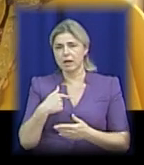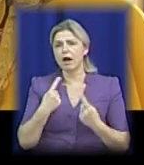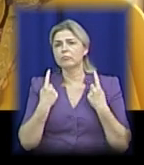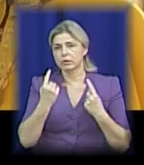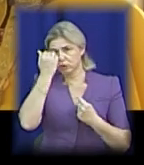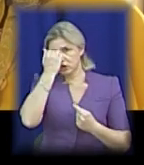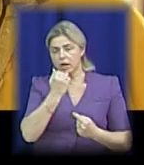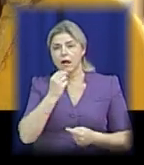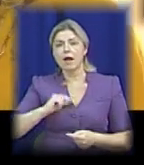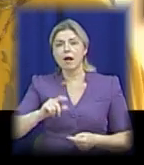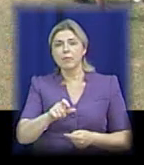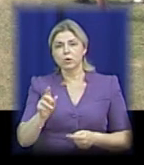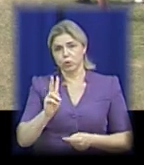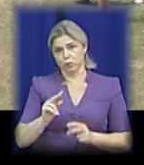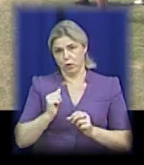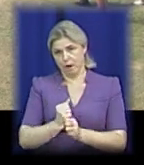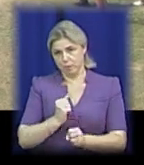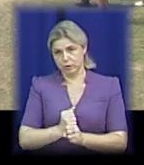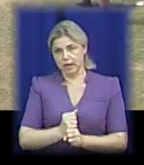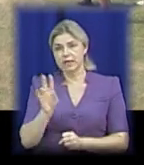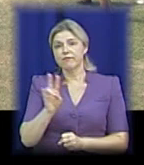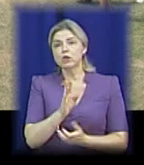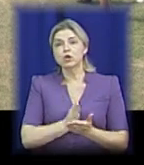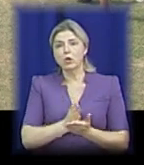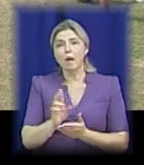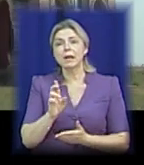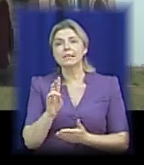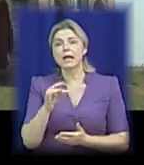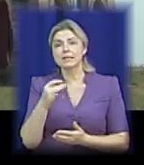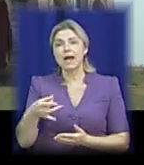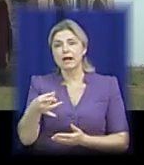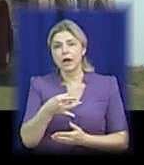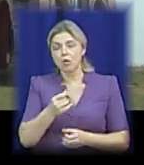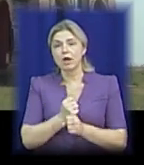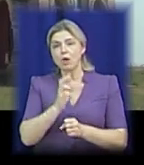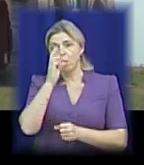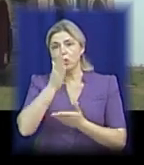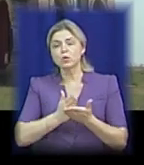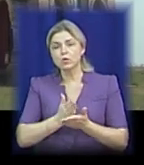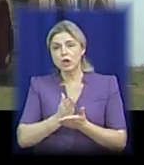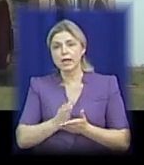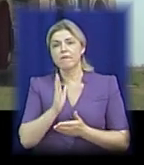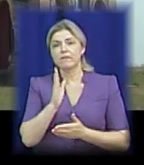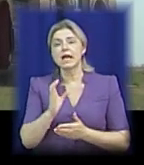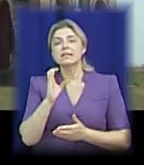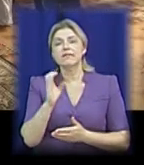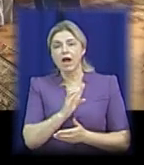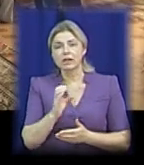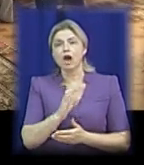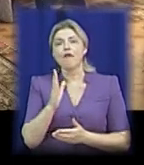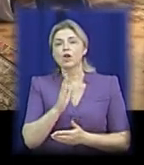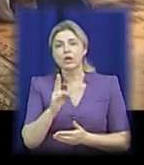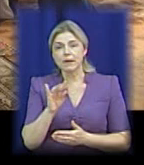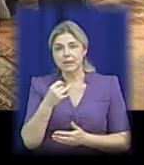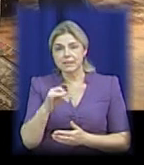робітникам, які трудилися. Священнослужителі Березанського району провели святкове богослужіння в Свято-Володимирівському храмі в неділю